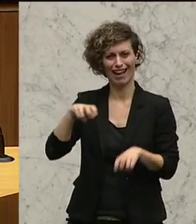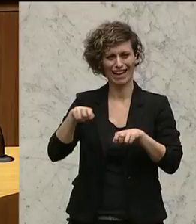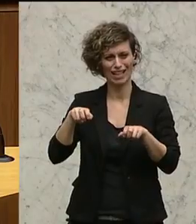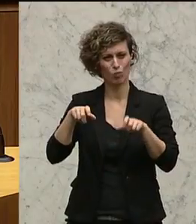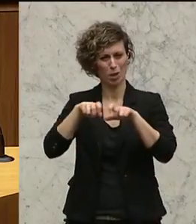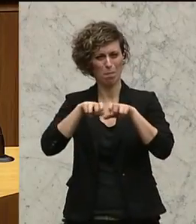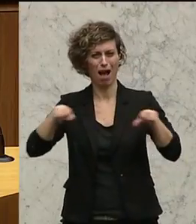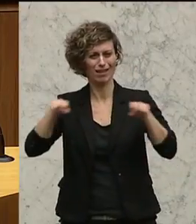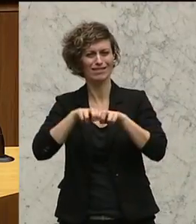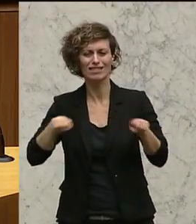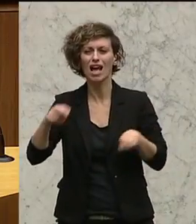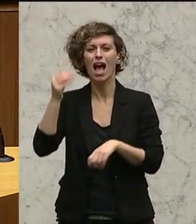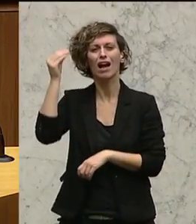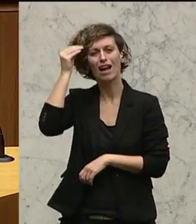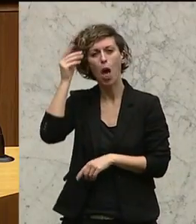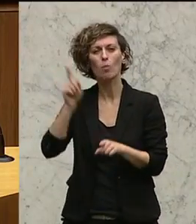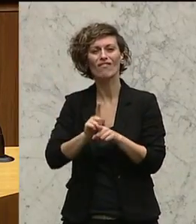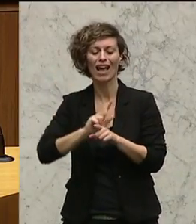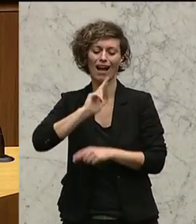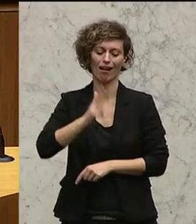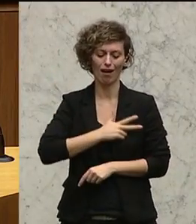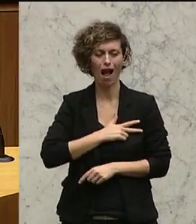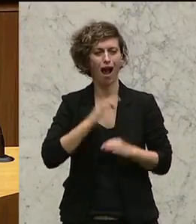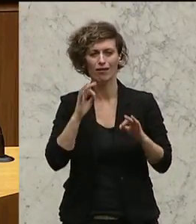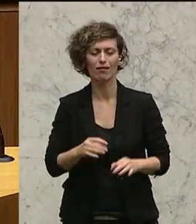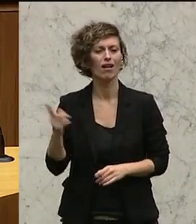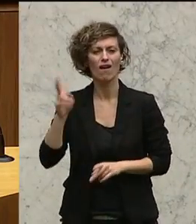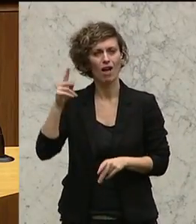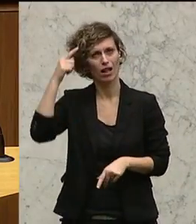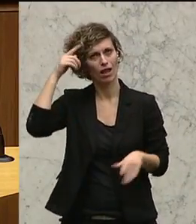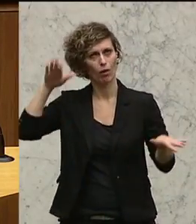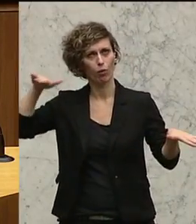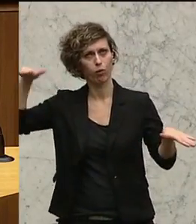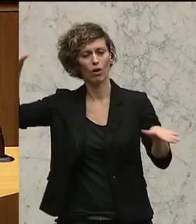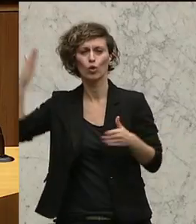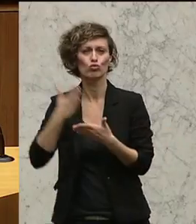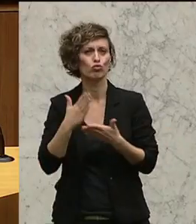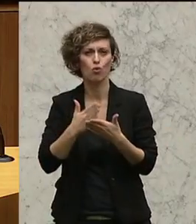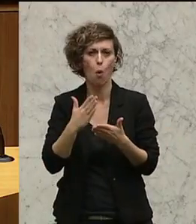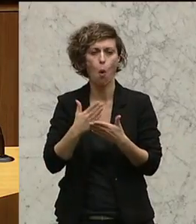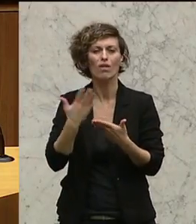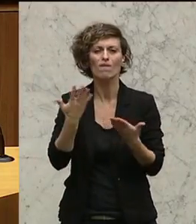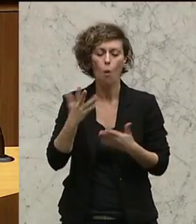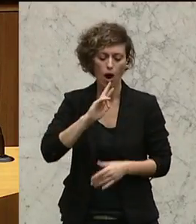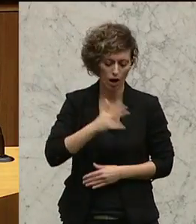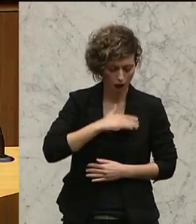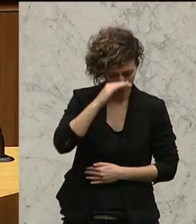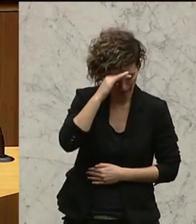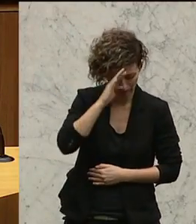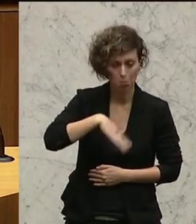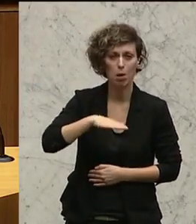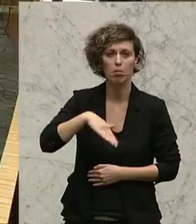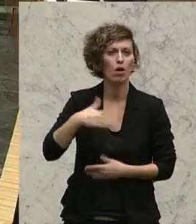Die schweben. Die haben die Haftung zum Boden verloren. Die haben die Haftung zum Boden der Realität verloren.